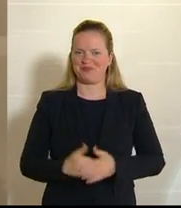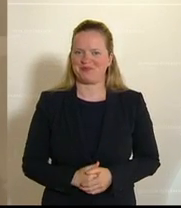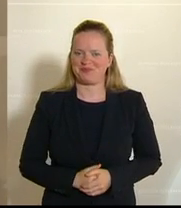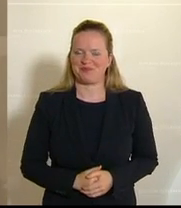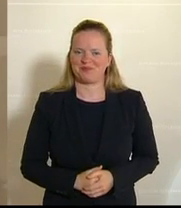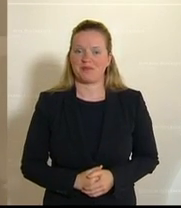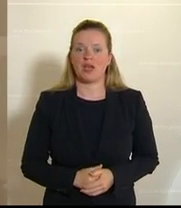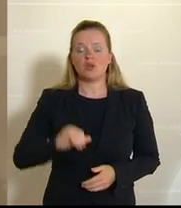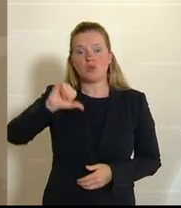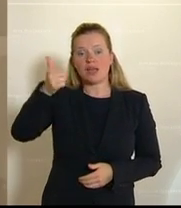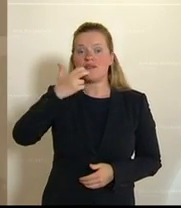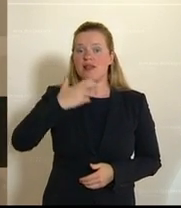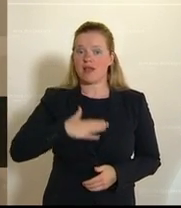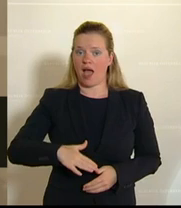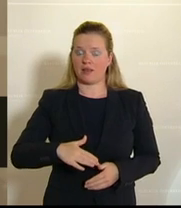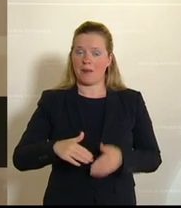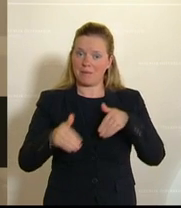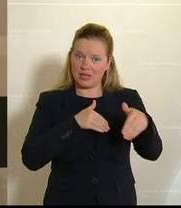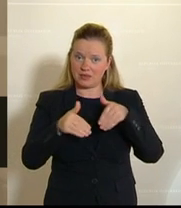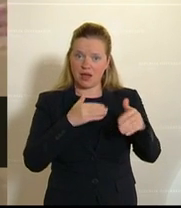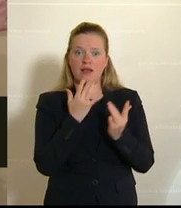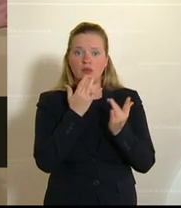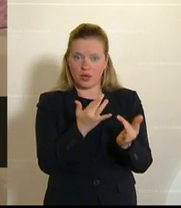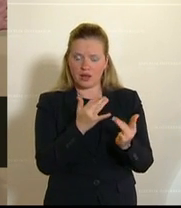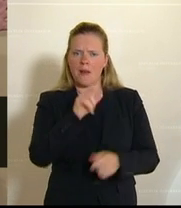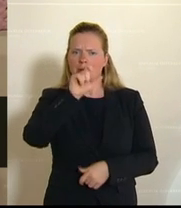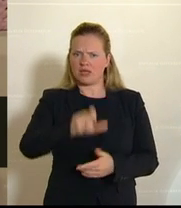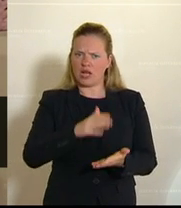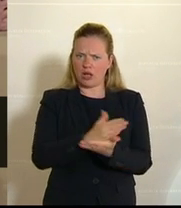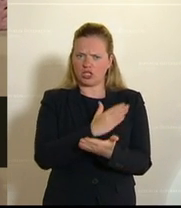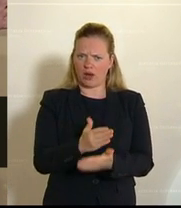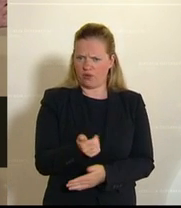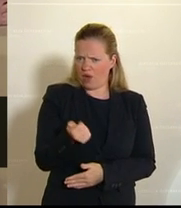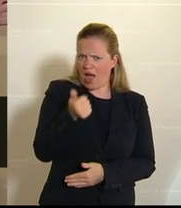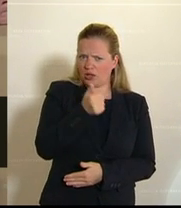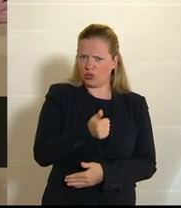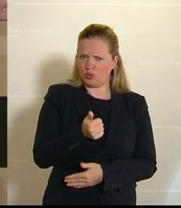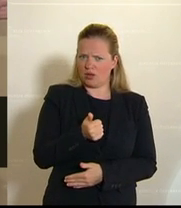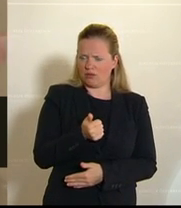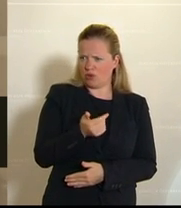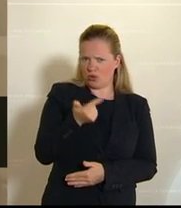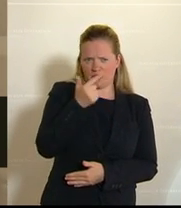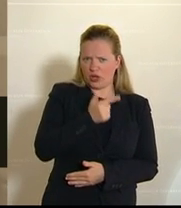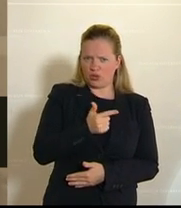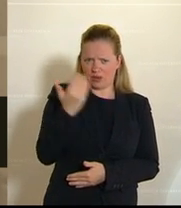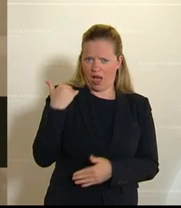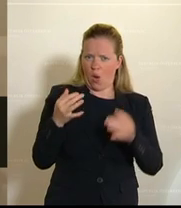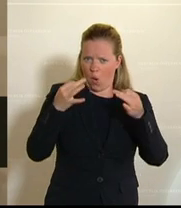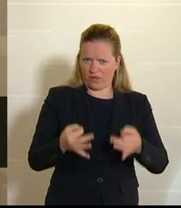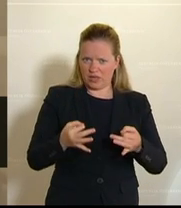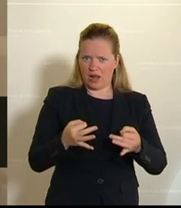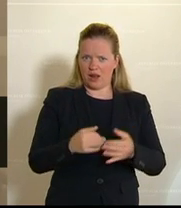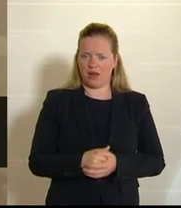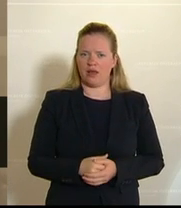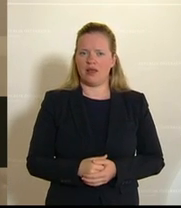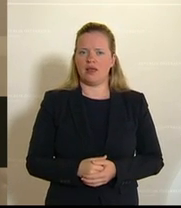Minister gratulieren zu einer Personalentscheidung, die erst vor, glaube ich, einer Stunde oder zwei offiziell geworden ist. Die Kollegin